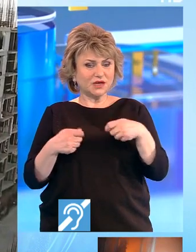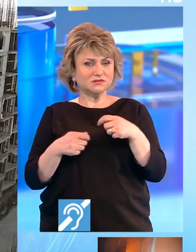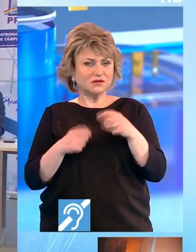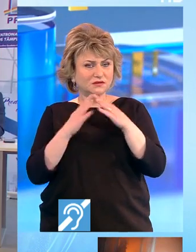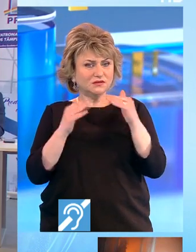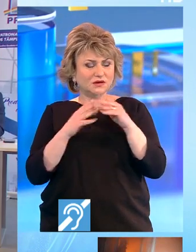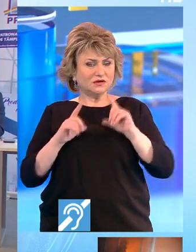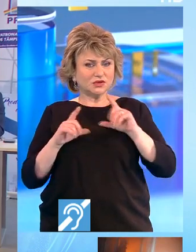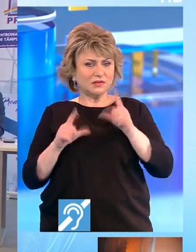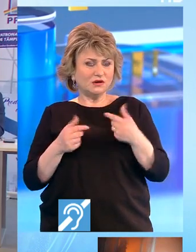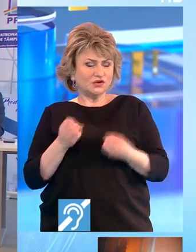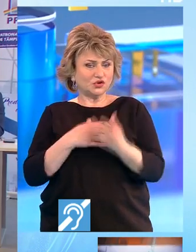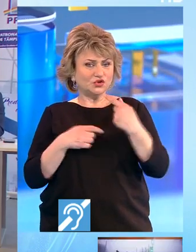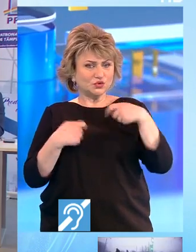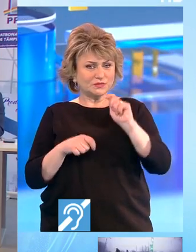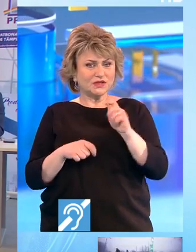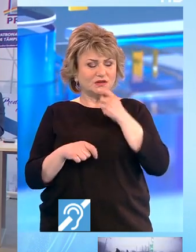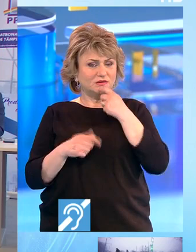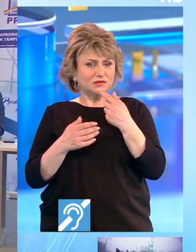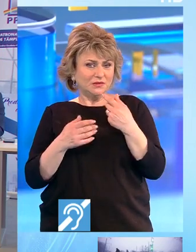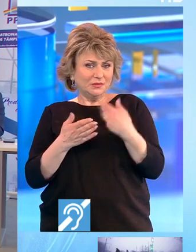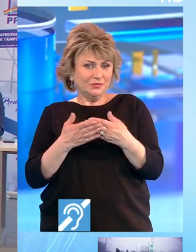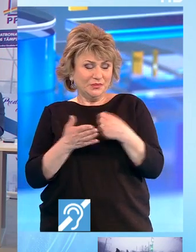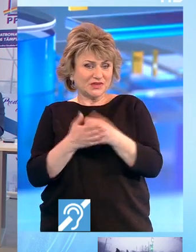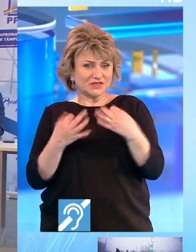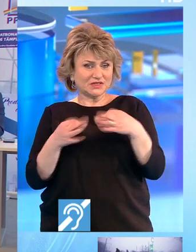imobiliară se așteaptă la noi scumpiri anul acesta de până la 10%.